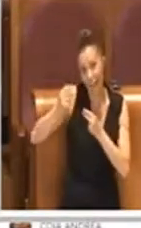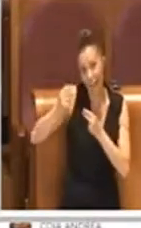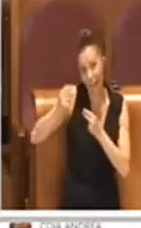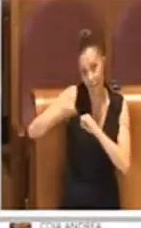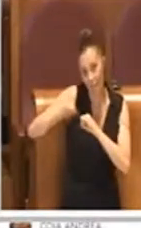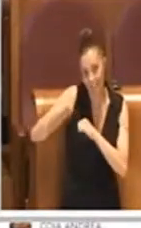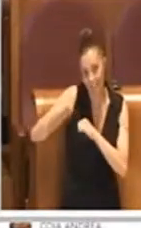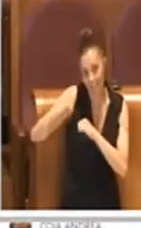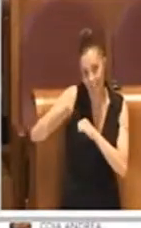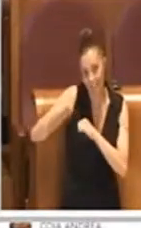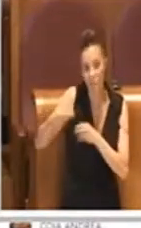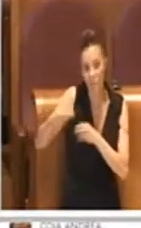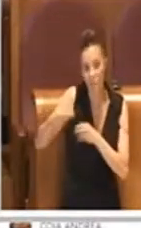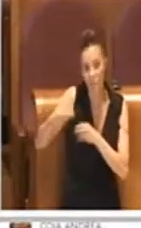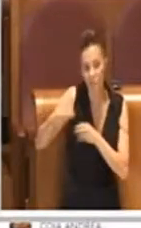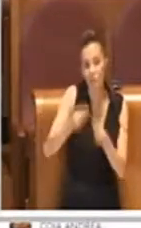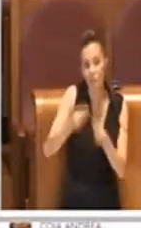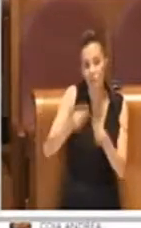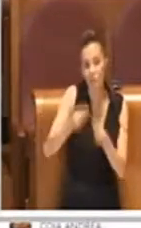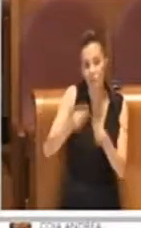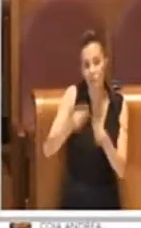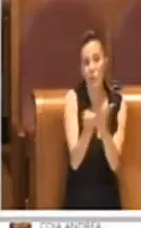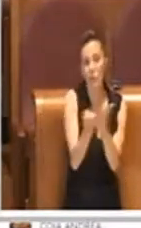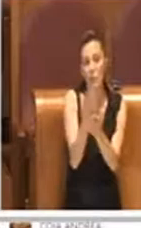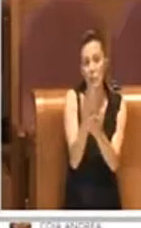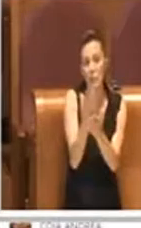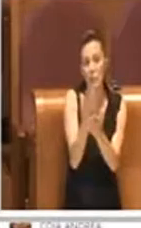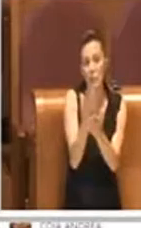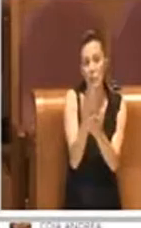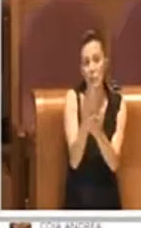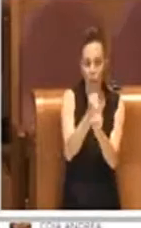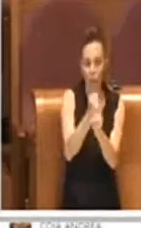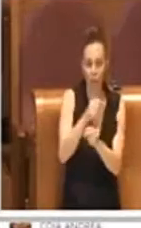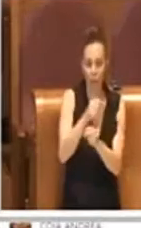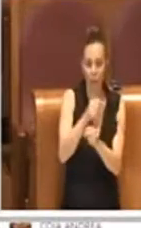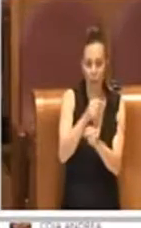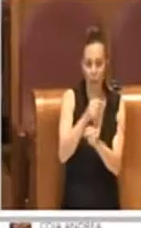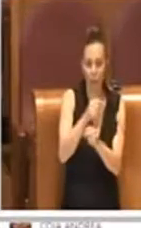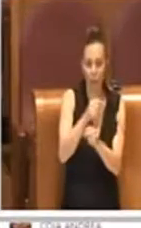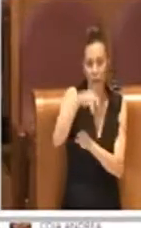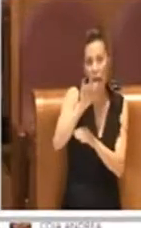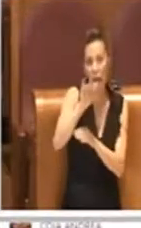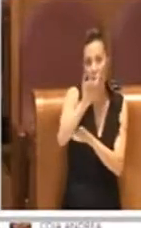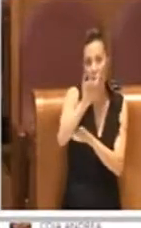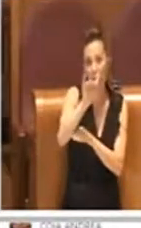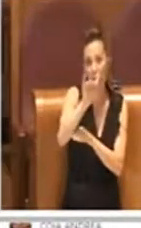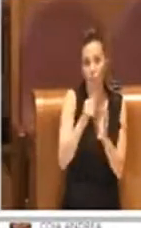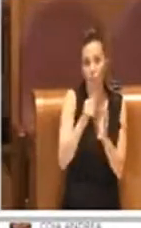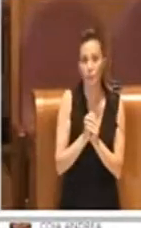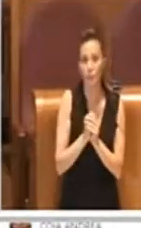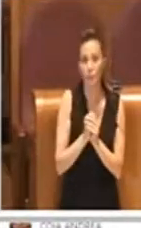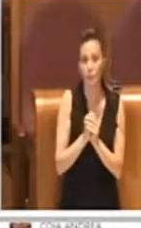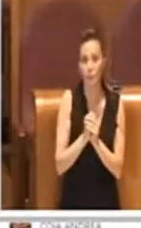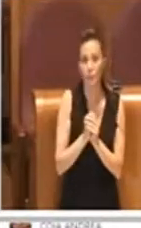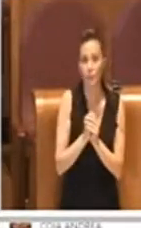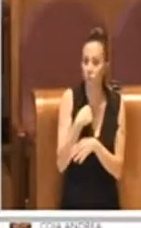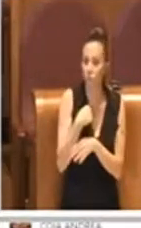realizzazione di opere che avverranno magari negli anni successivi. Per cui io sarei